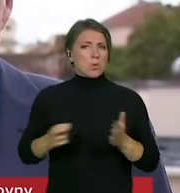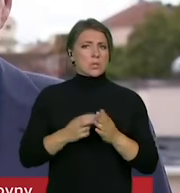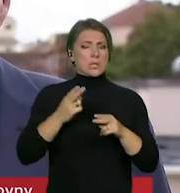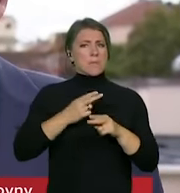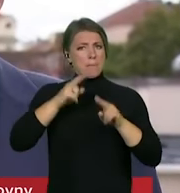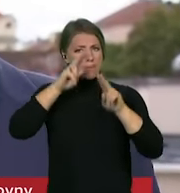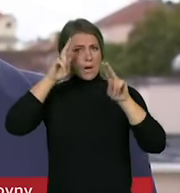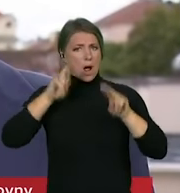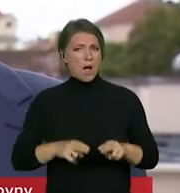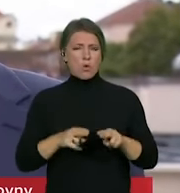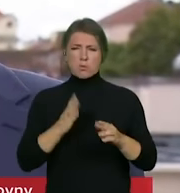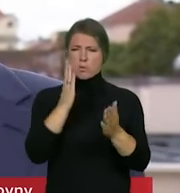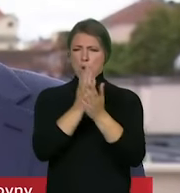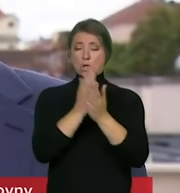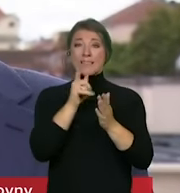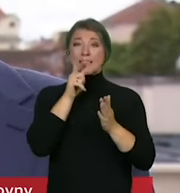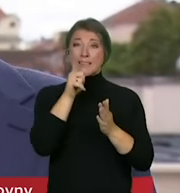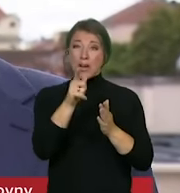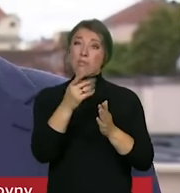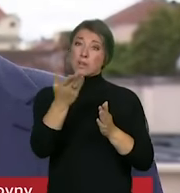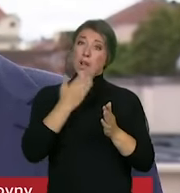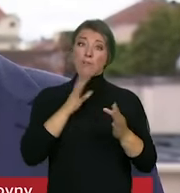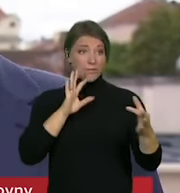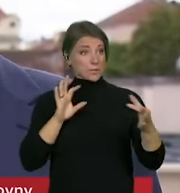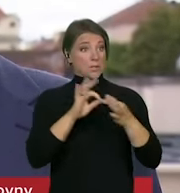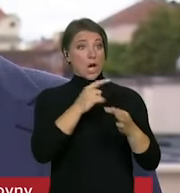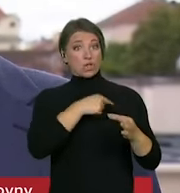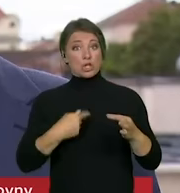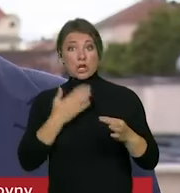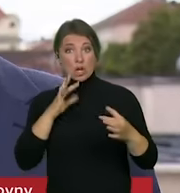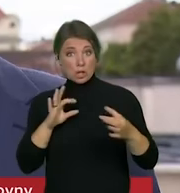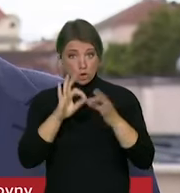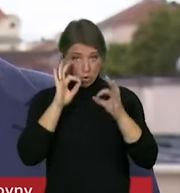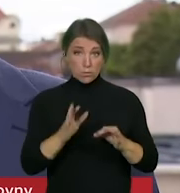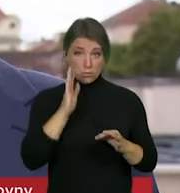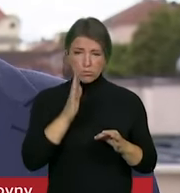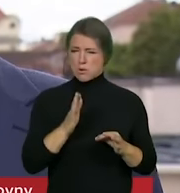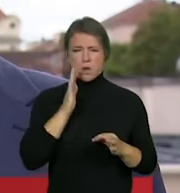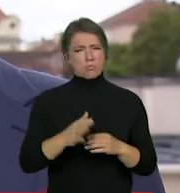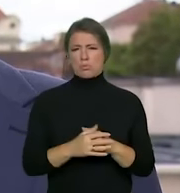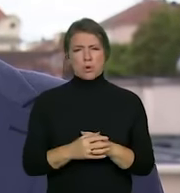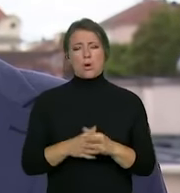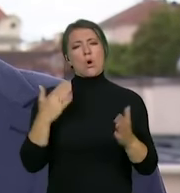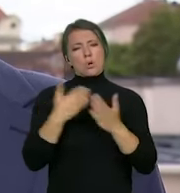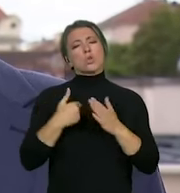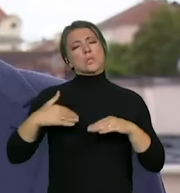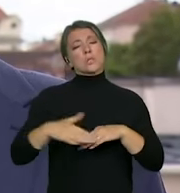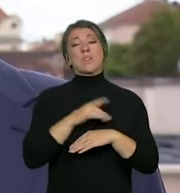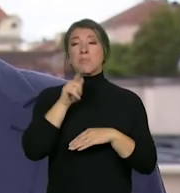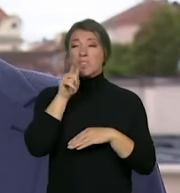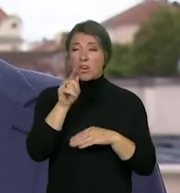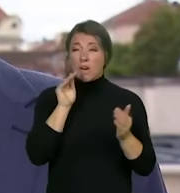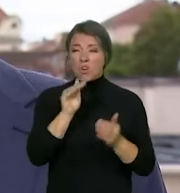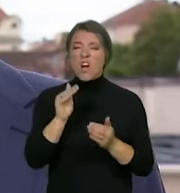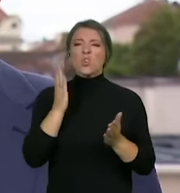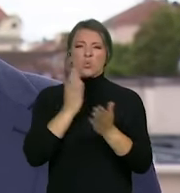ale je to taky politika, která k ničemu nepovede. Ty problémy v česko-čínských stazích se tímto nevyřeší. A pro mě je to taky důkaz, ale